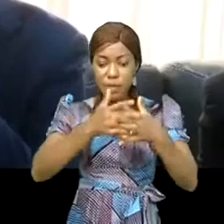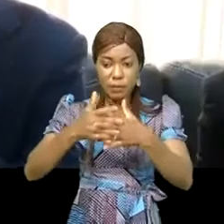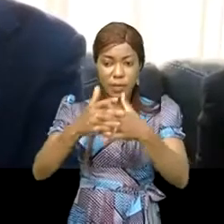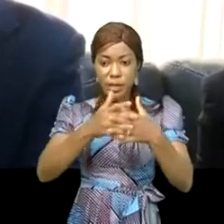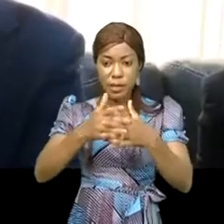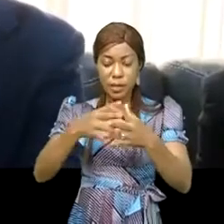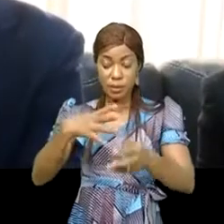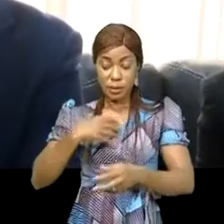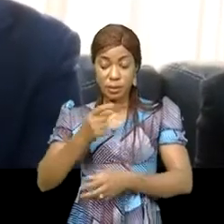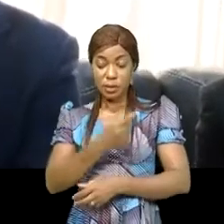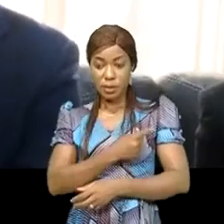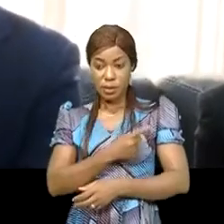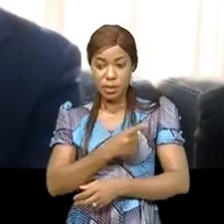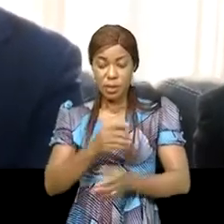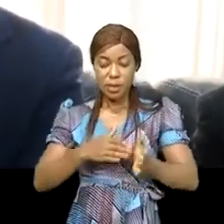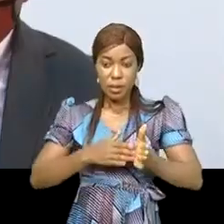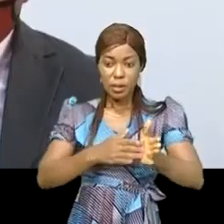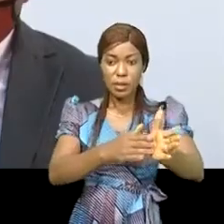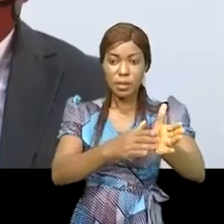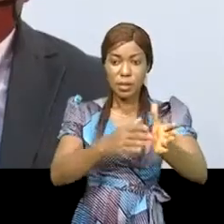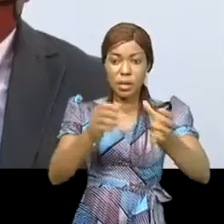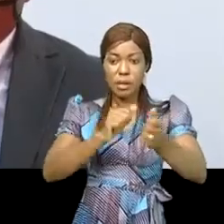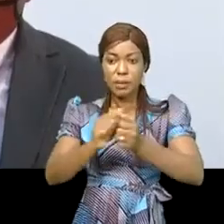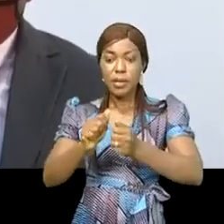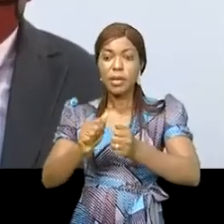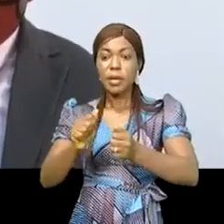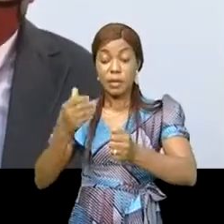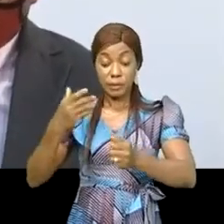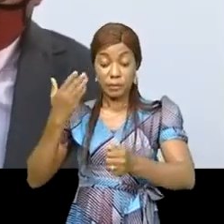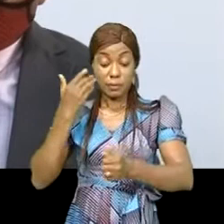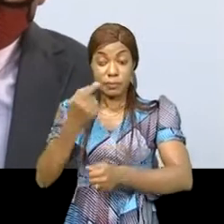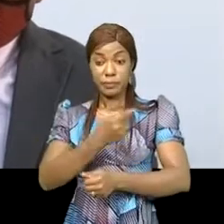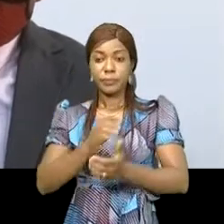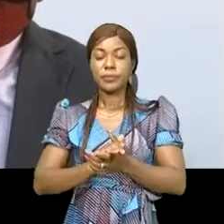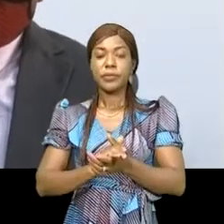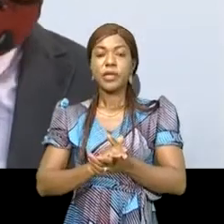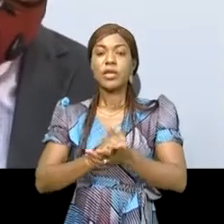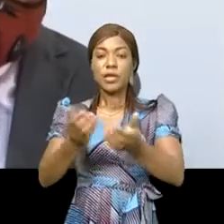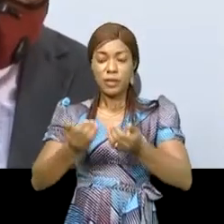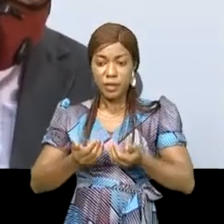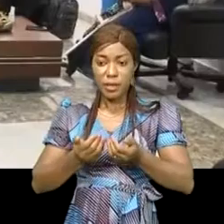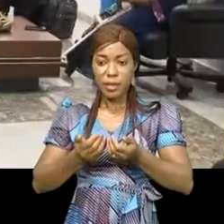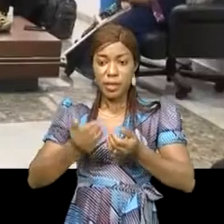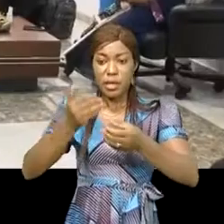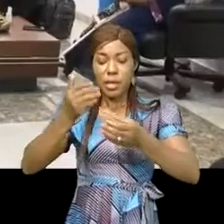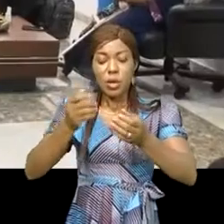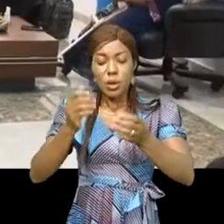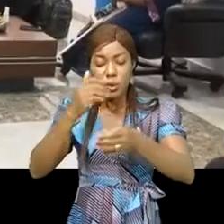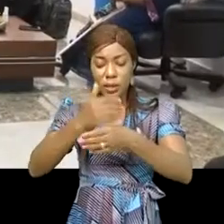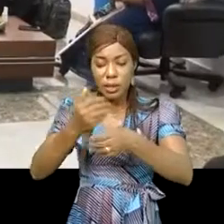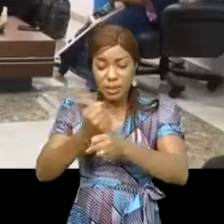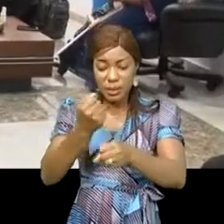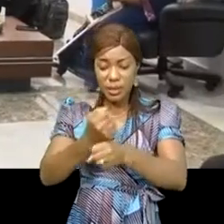des AARC conduite par Junior Banzar. Ces consortiums désirent investir dans le domaine de l'énergie électrique,